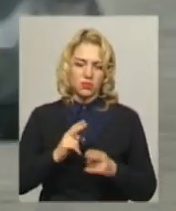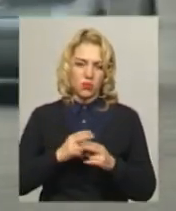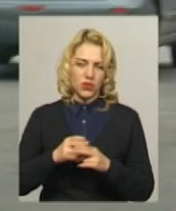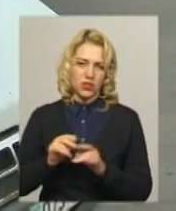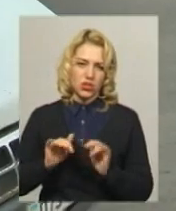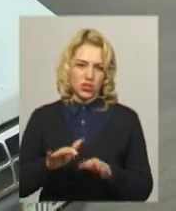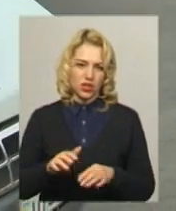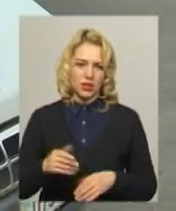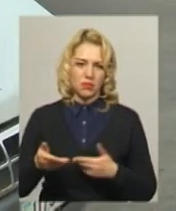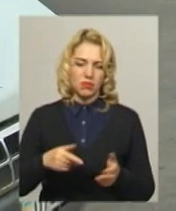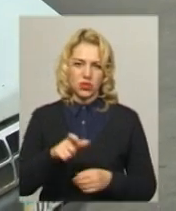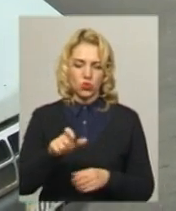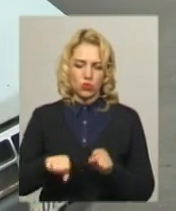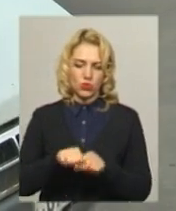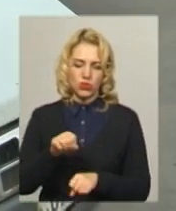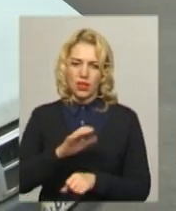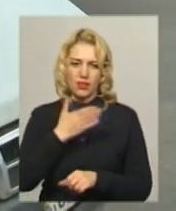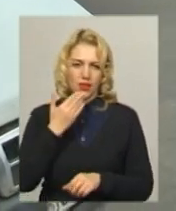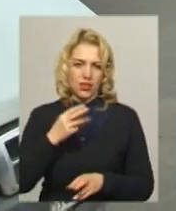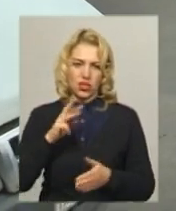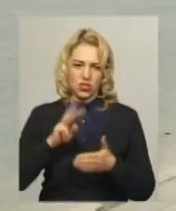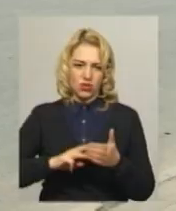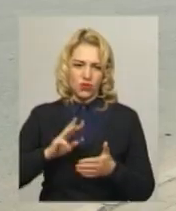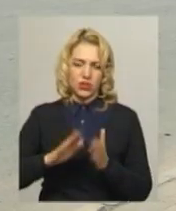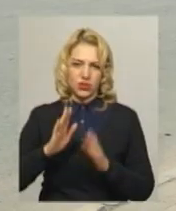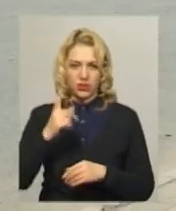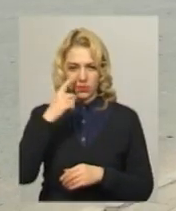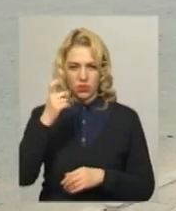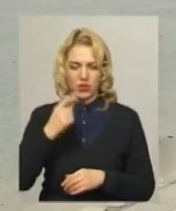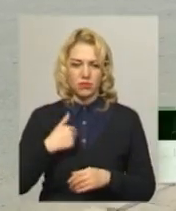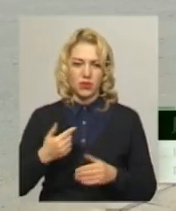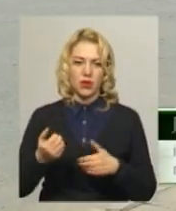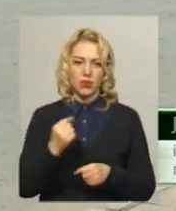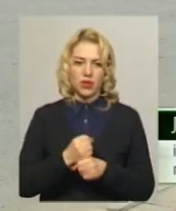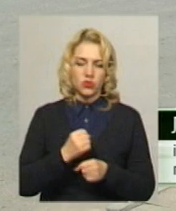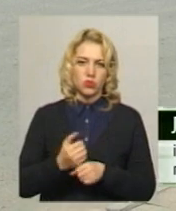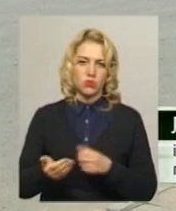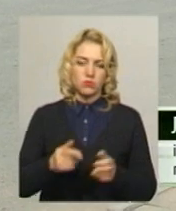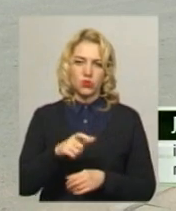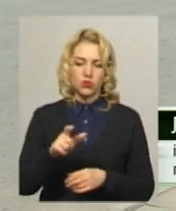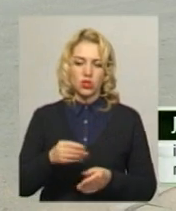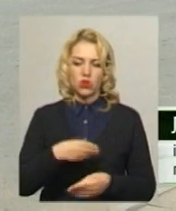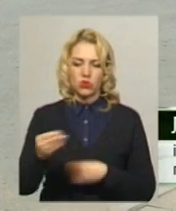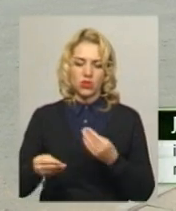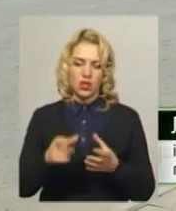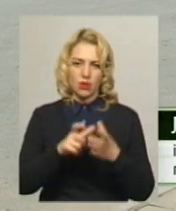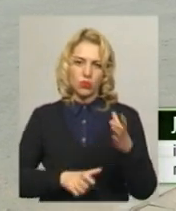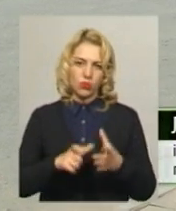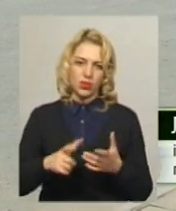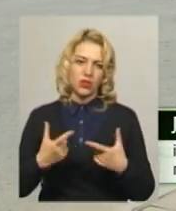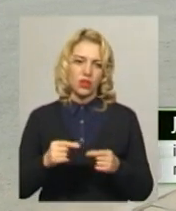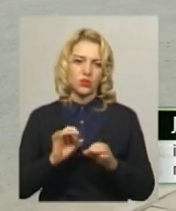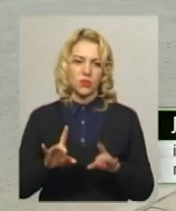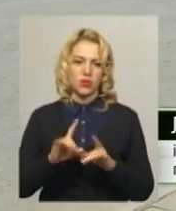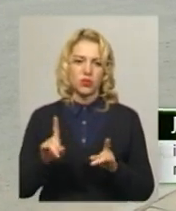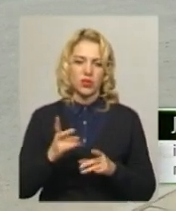заходів пішоходів-порушників не штрафували, лише попереджували. Ми працюємо з пішоходами, ми роздаємо їм буклети, де розповідаємо про те, що